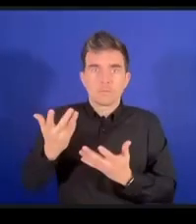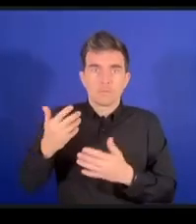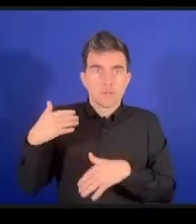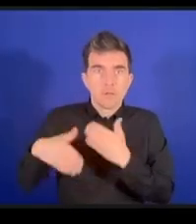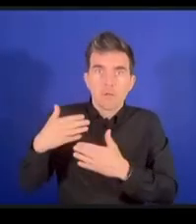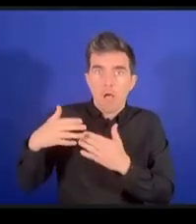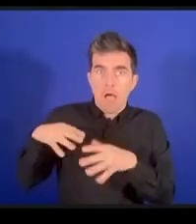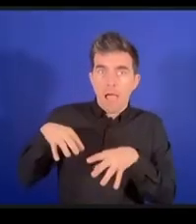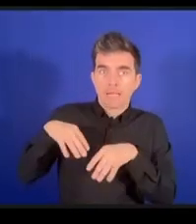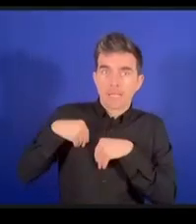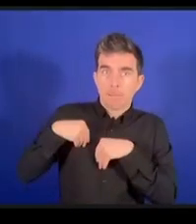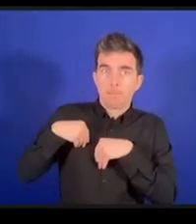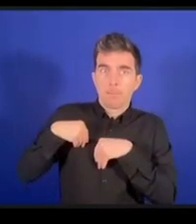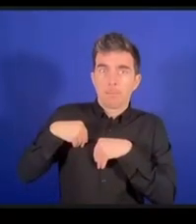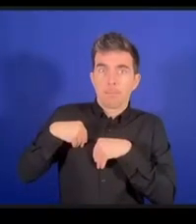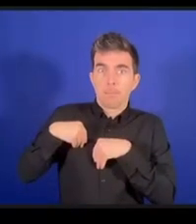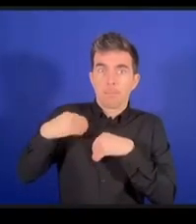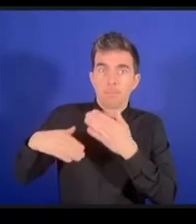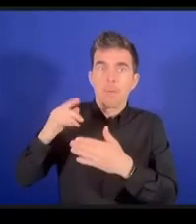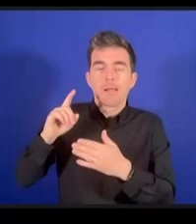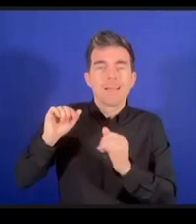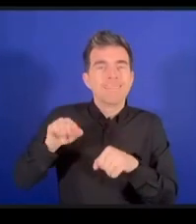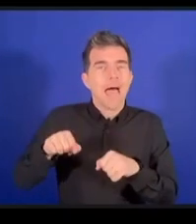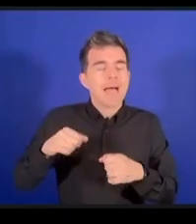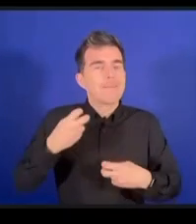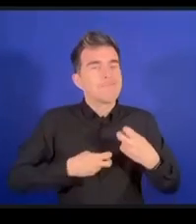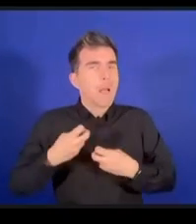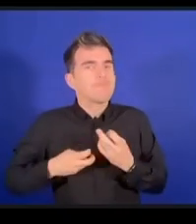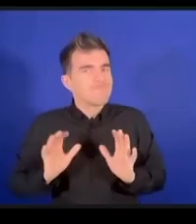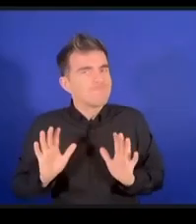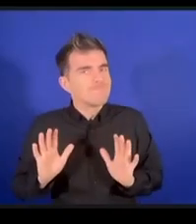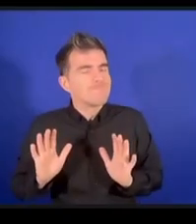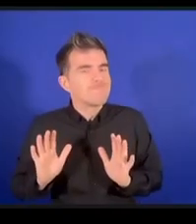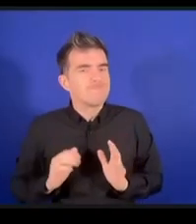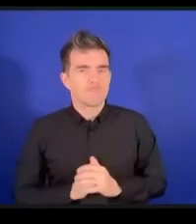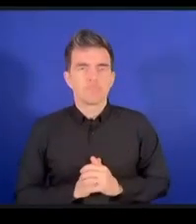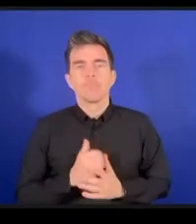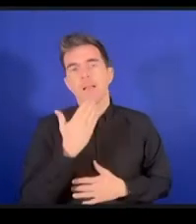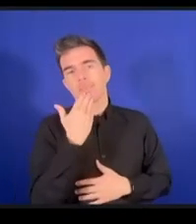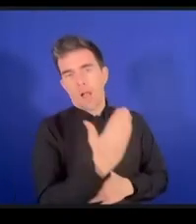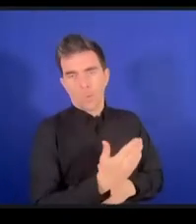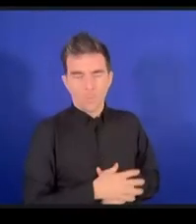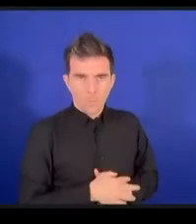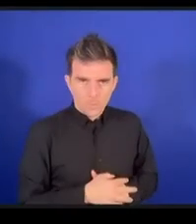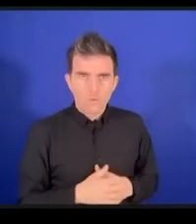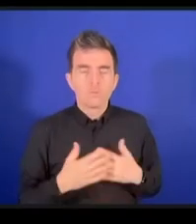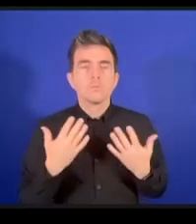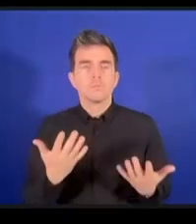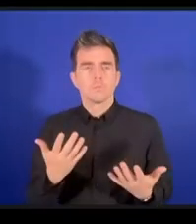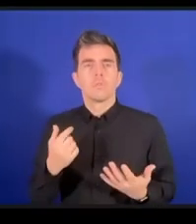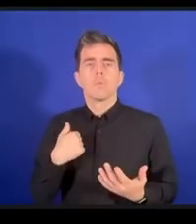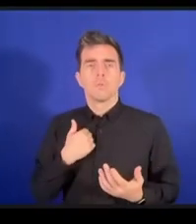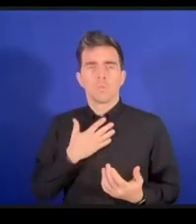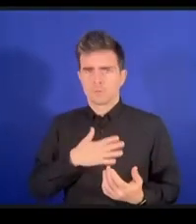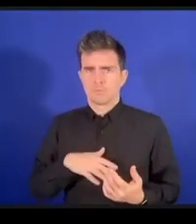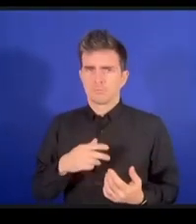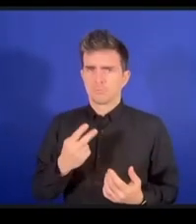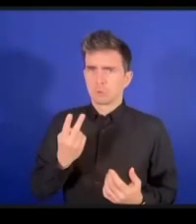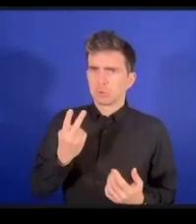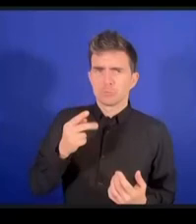トムアップだとこれは問題になりかねないということですラポロチュールの方何かスイートのような